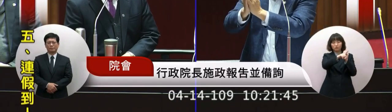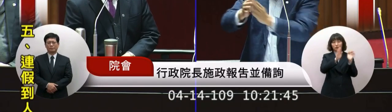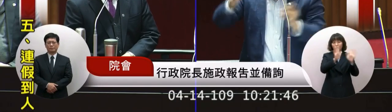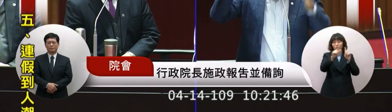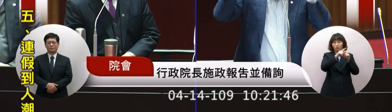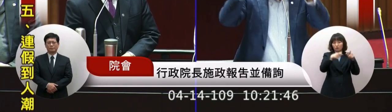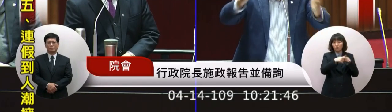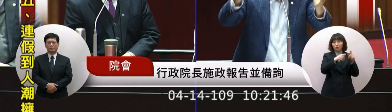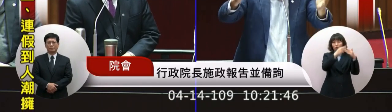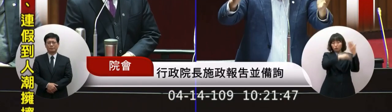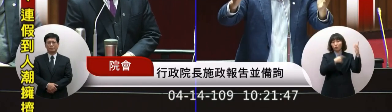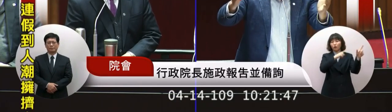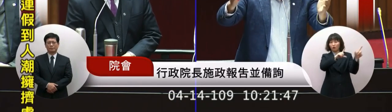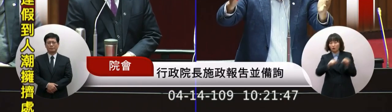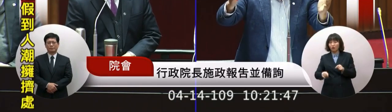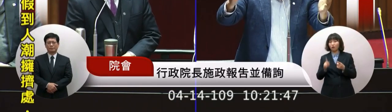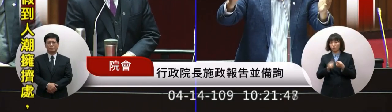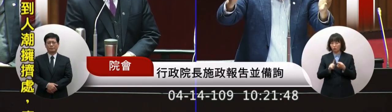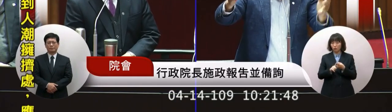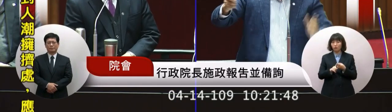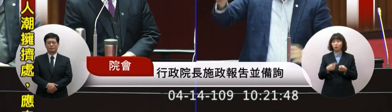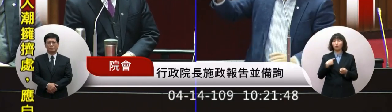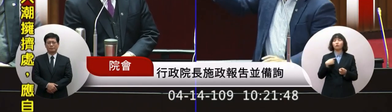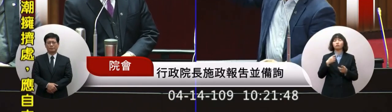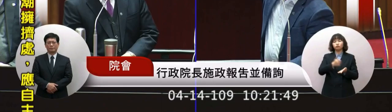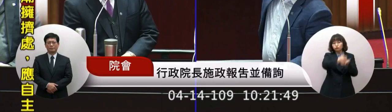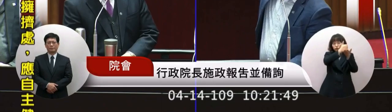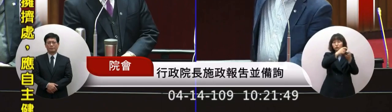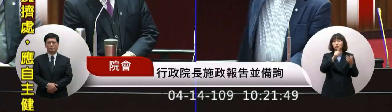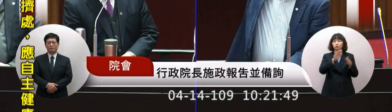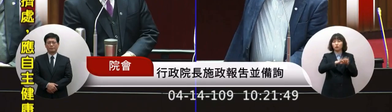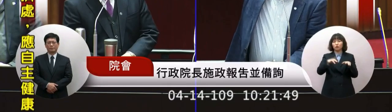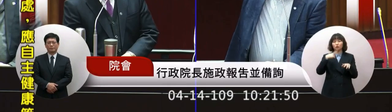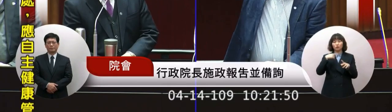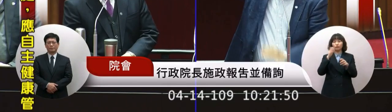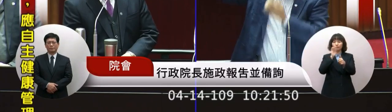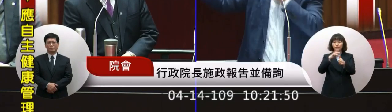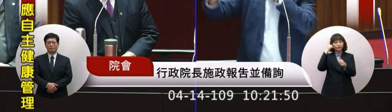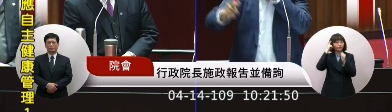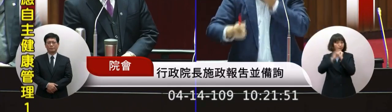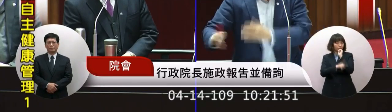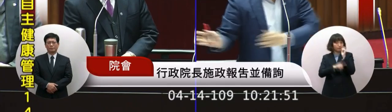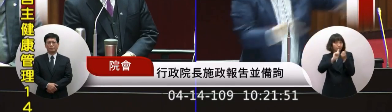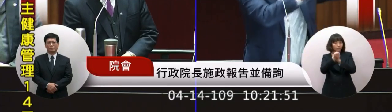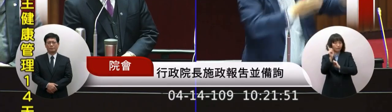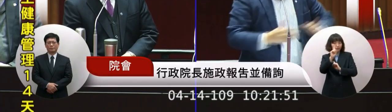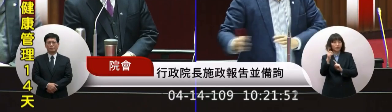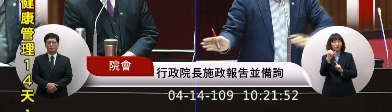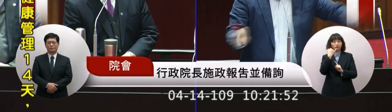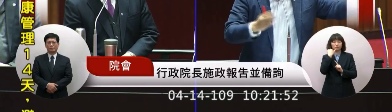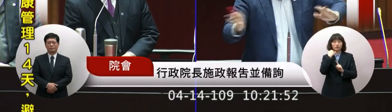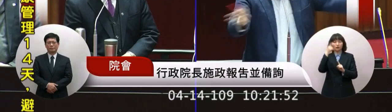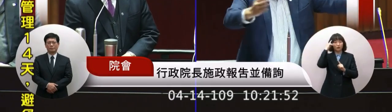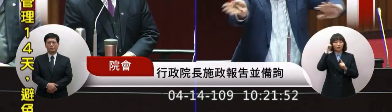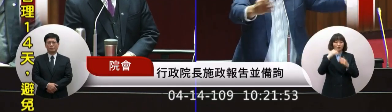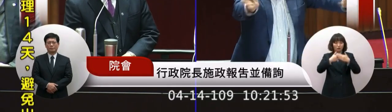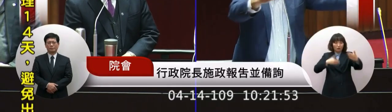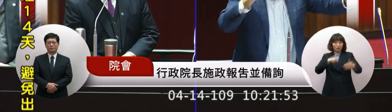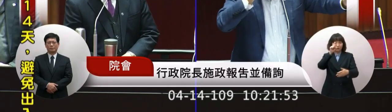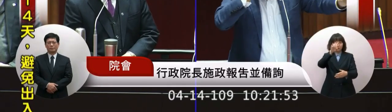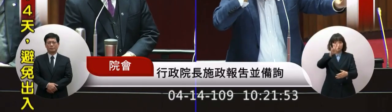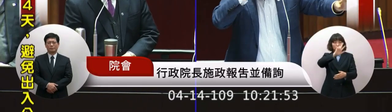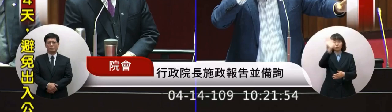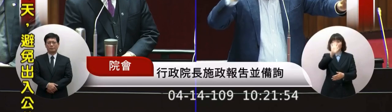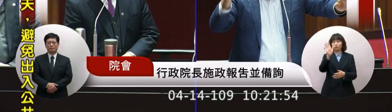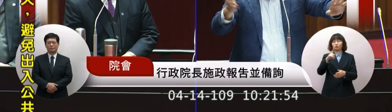尊重讓我幫你們我們一起來想一個更好的辦法阿不然不要隔離十四天還把我們拐丟出你們都